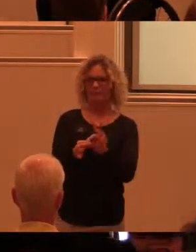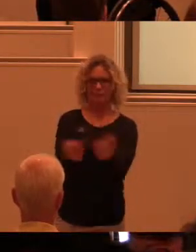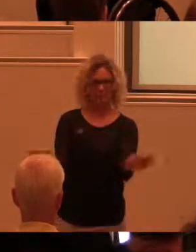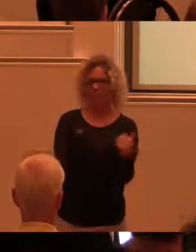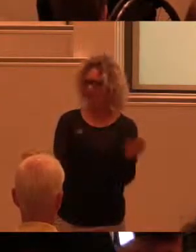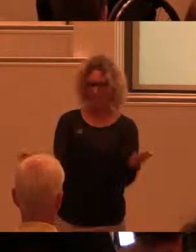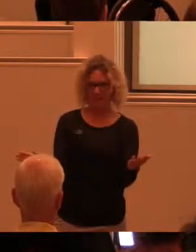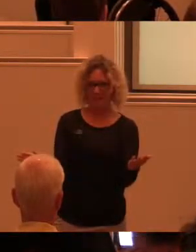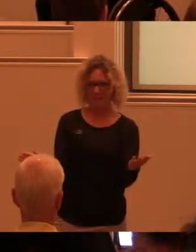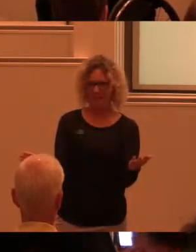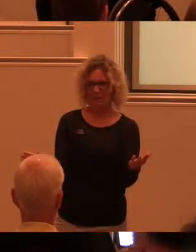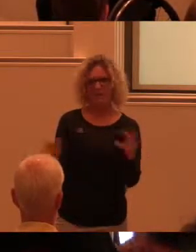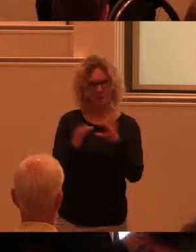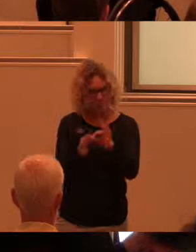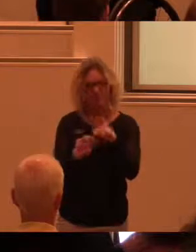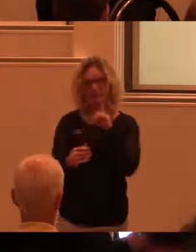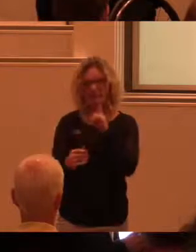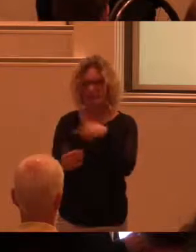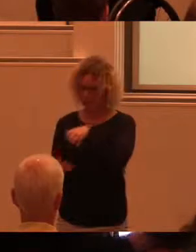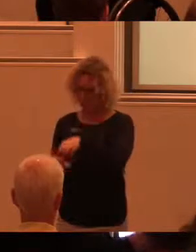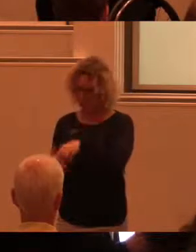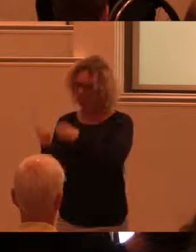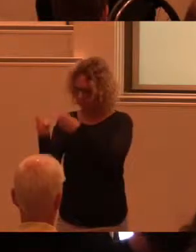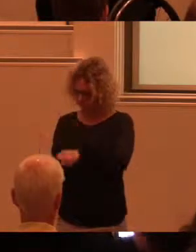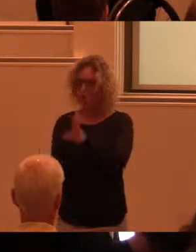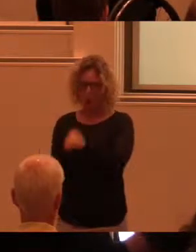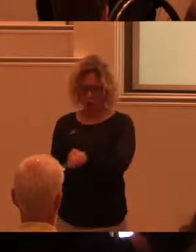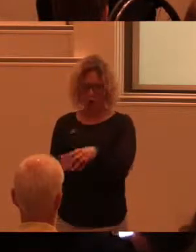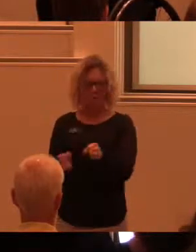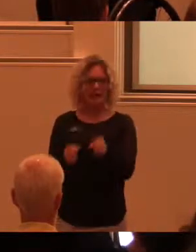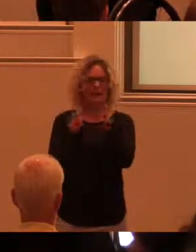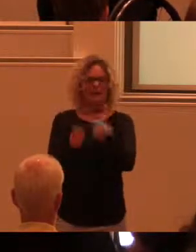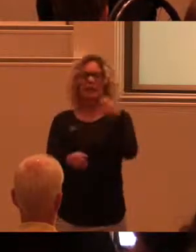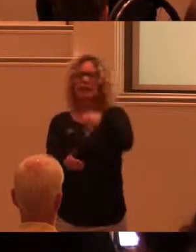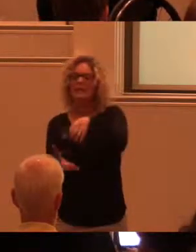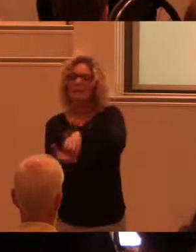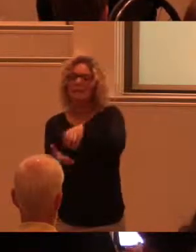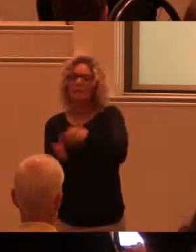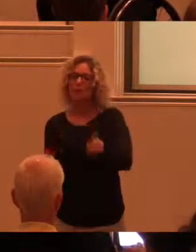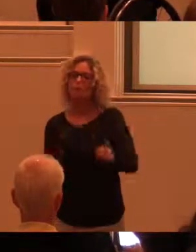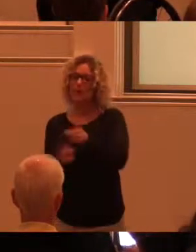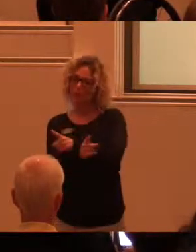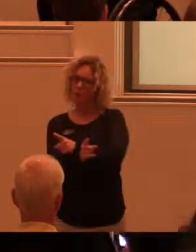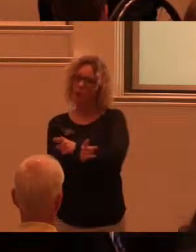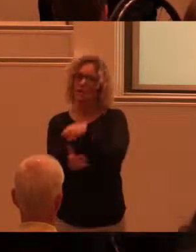samhället och individen. Men också individen i samhället och samhället i individen.